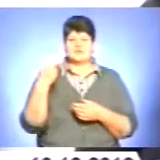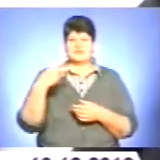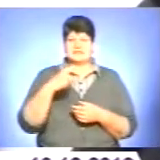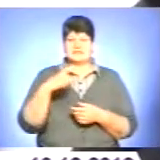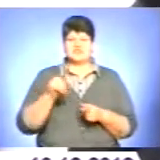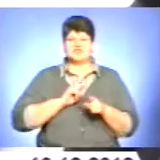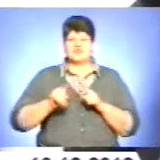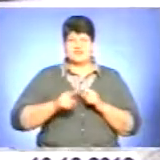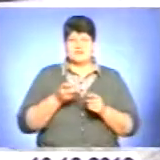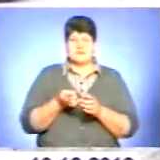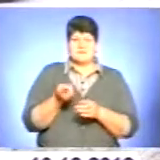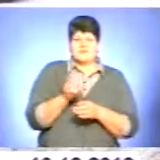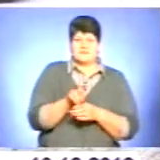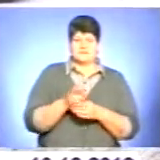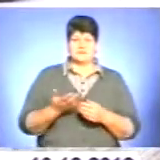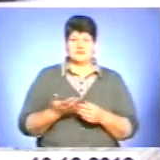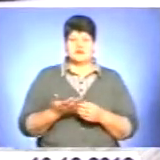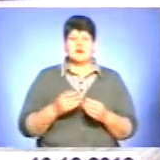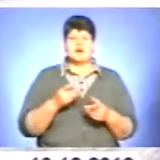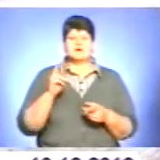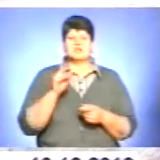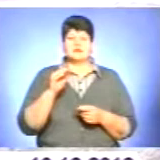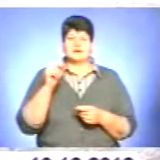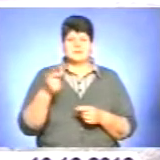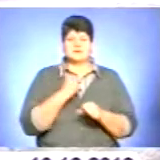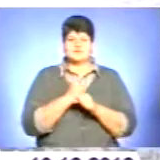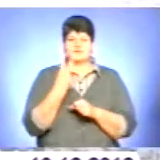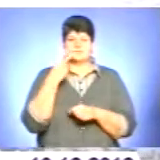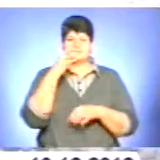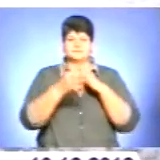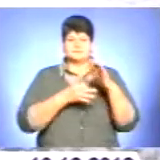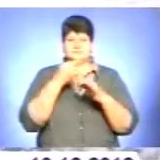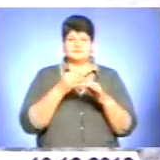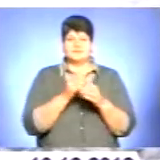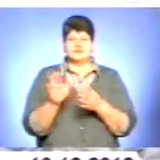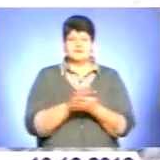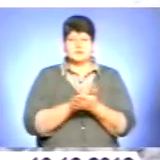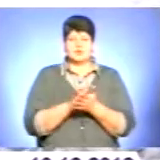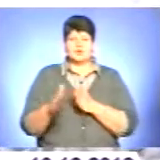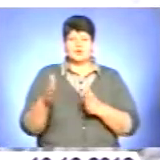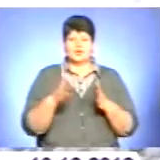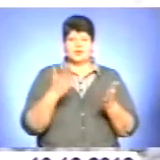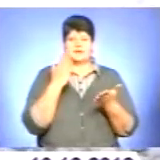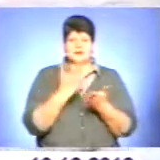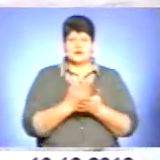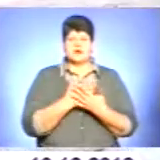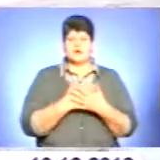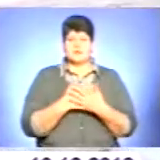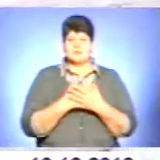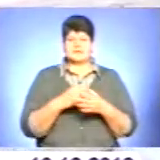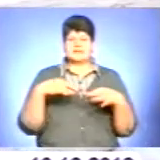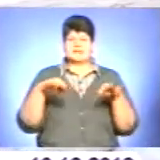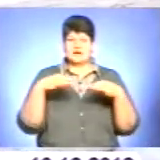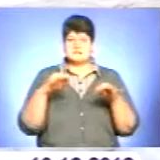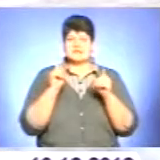чи виходити, щоб дійти. Комунальники працюють другу добу поспіль. У першу чергу очищають дороги, де проходить громадський транспорт. Кажуть,